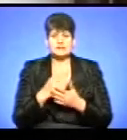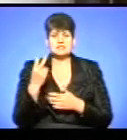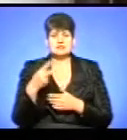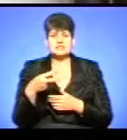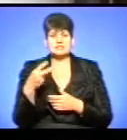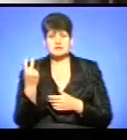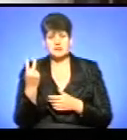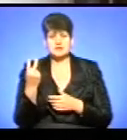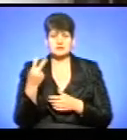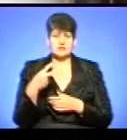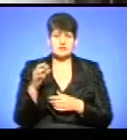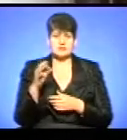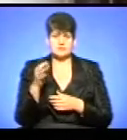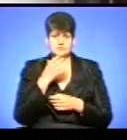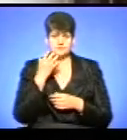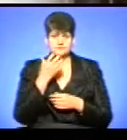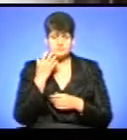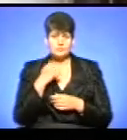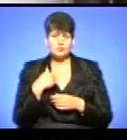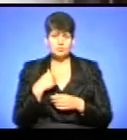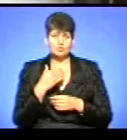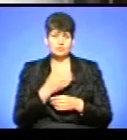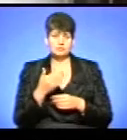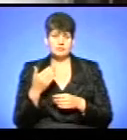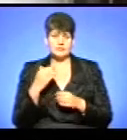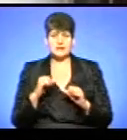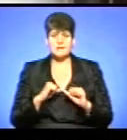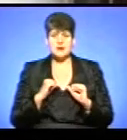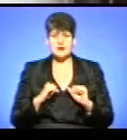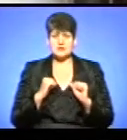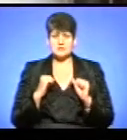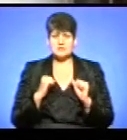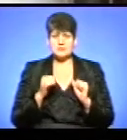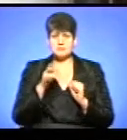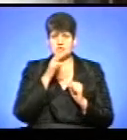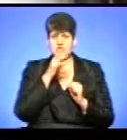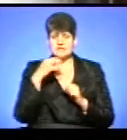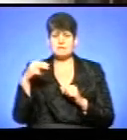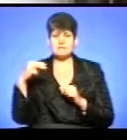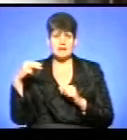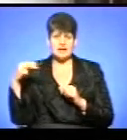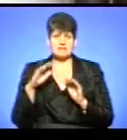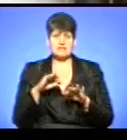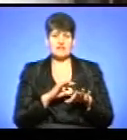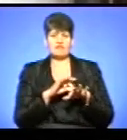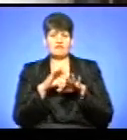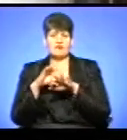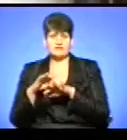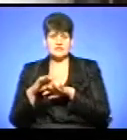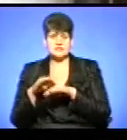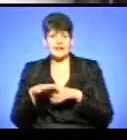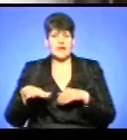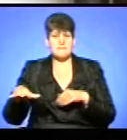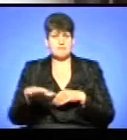-20 градусів. І тому ми намагаємося під час перерв дітей вивезти або на